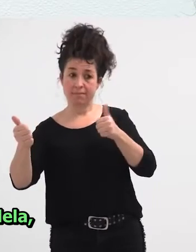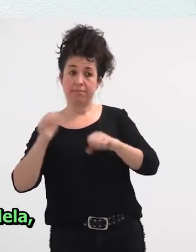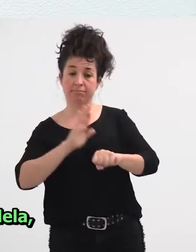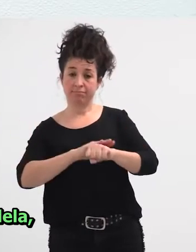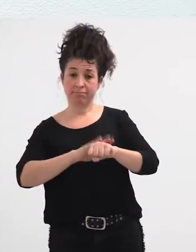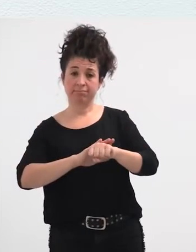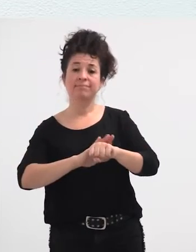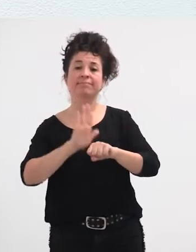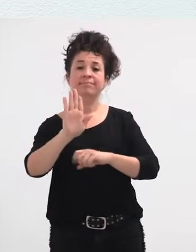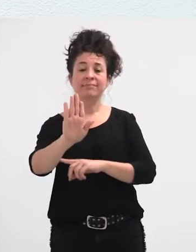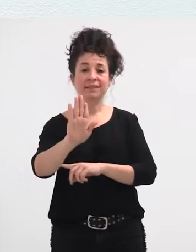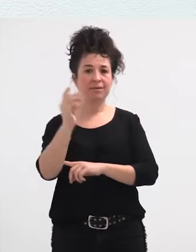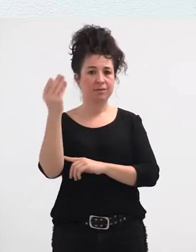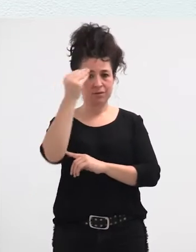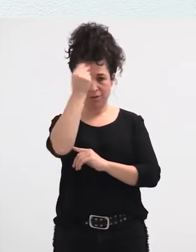eta hori ezin dugu aztu.